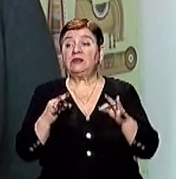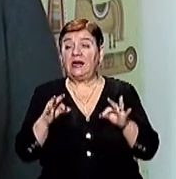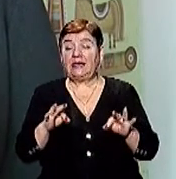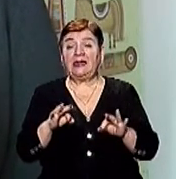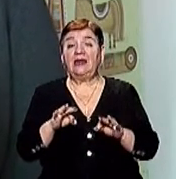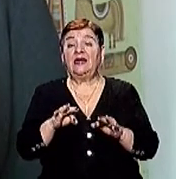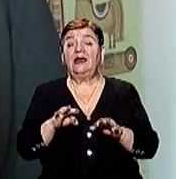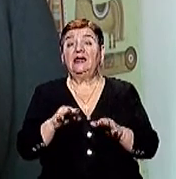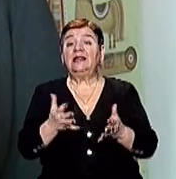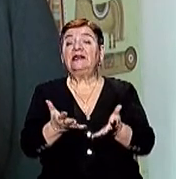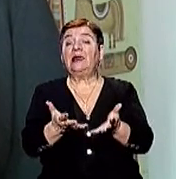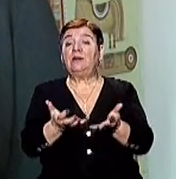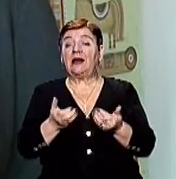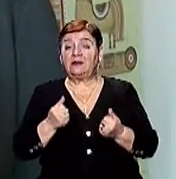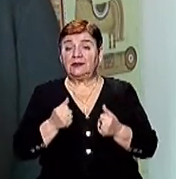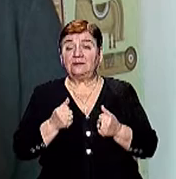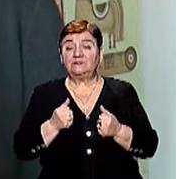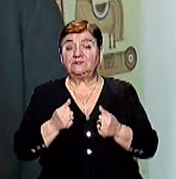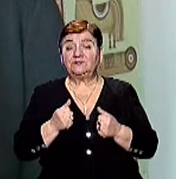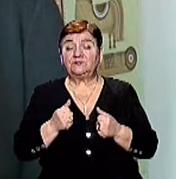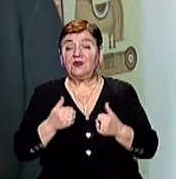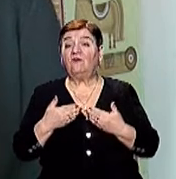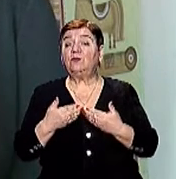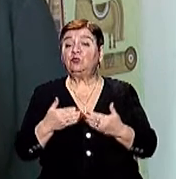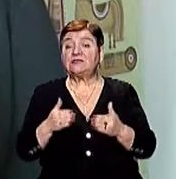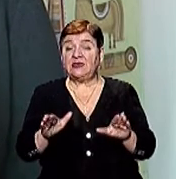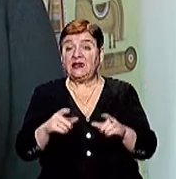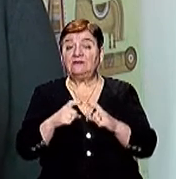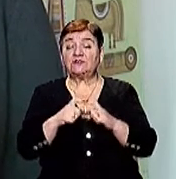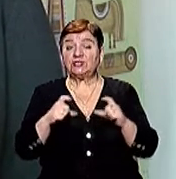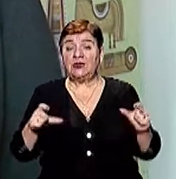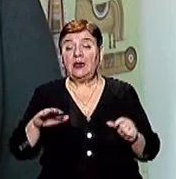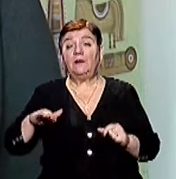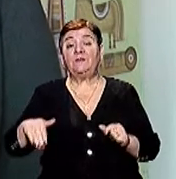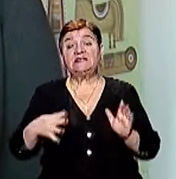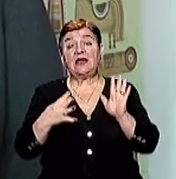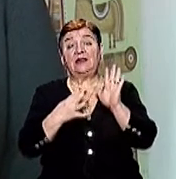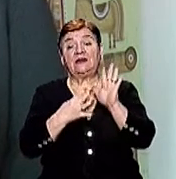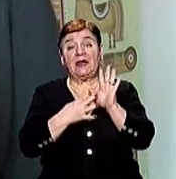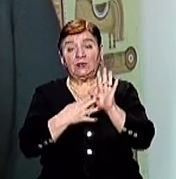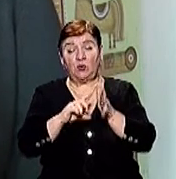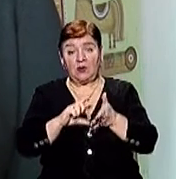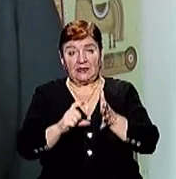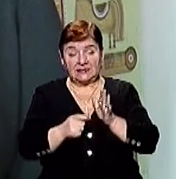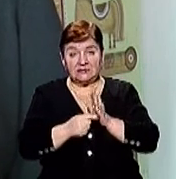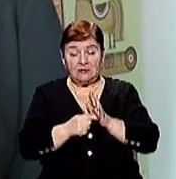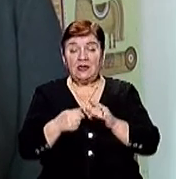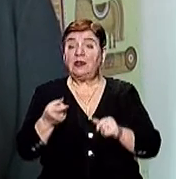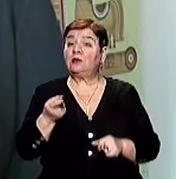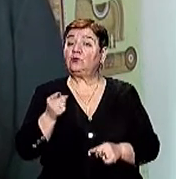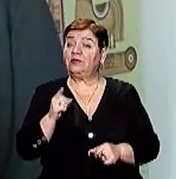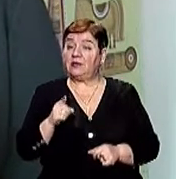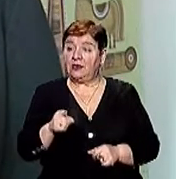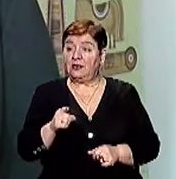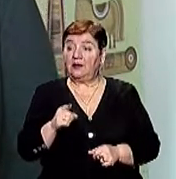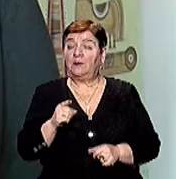набирати випускників шкіл після 9 класу І дає